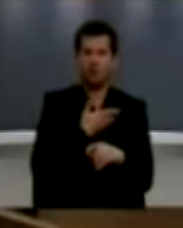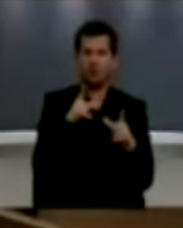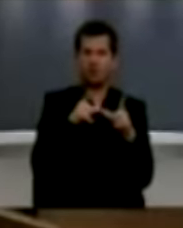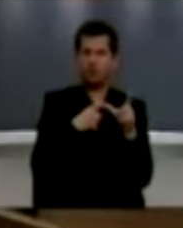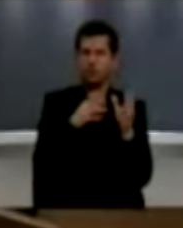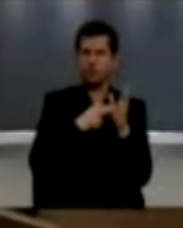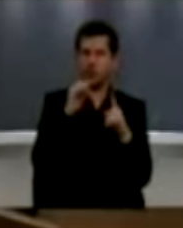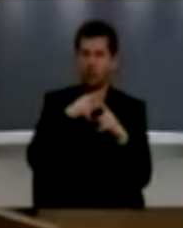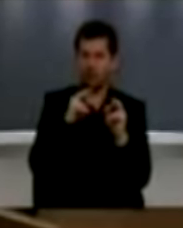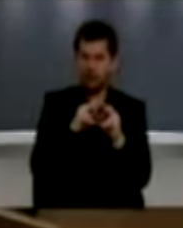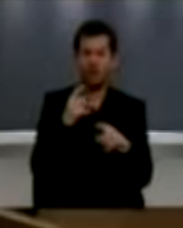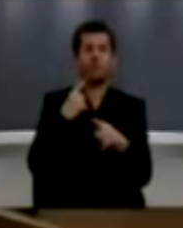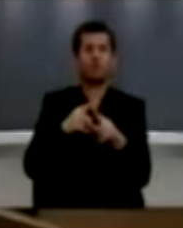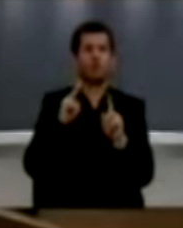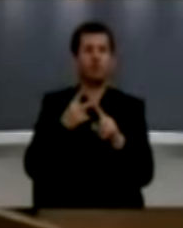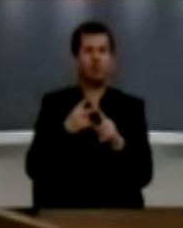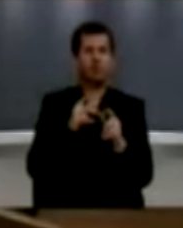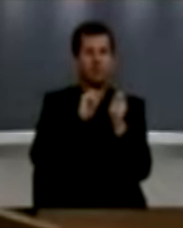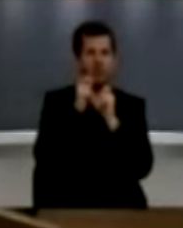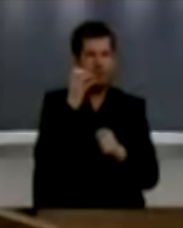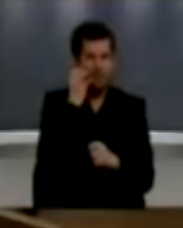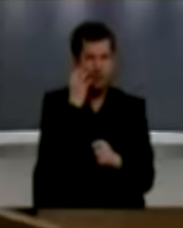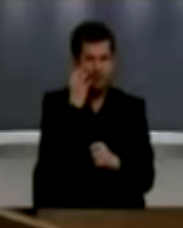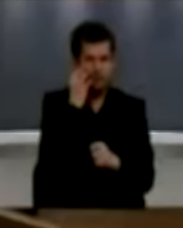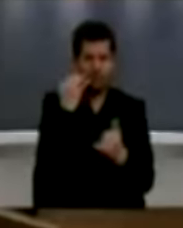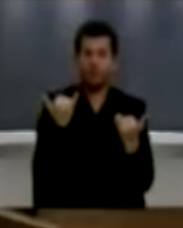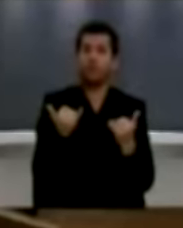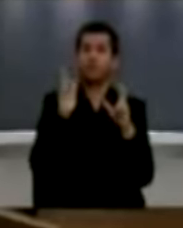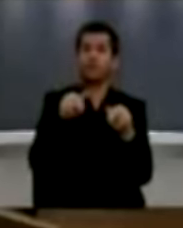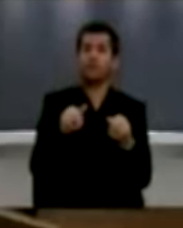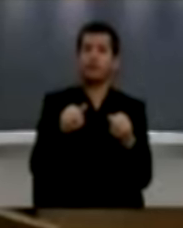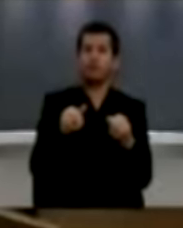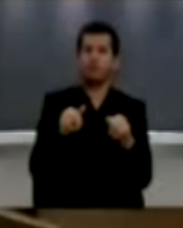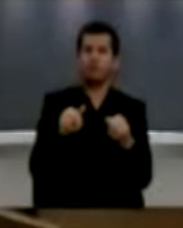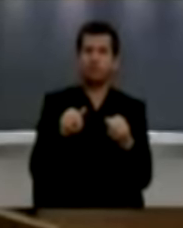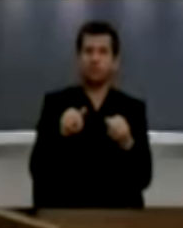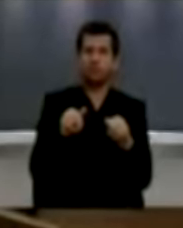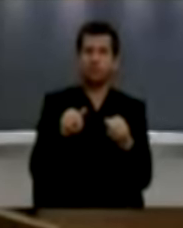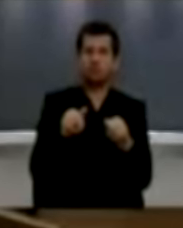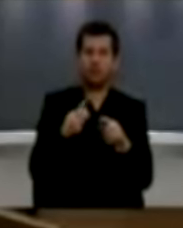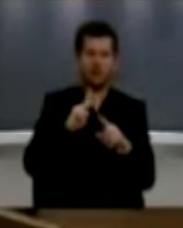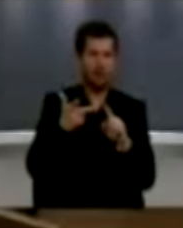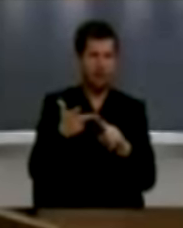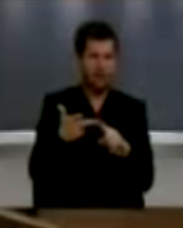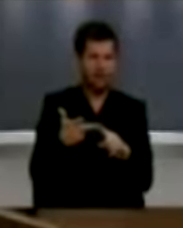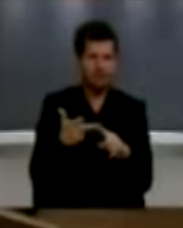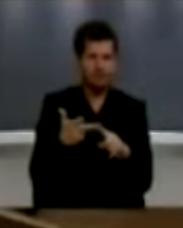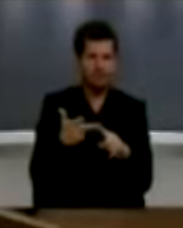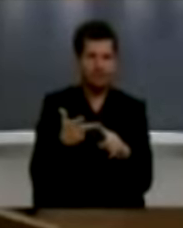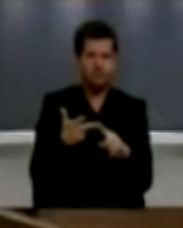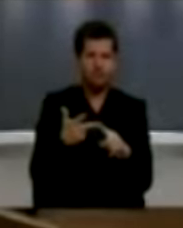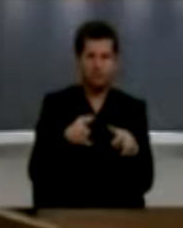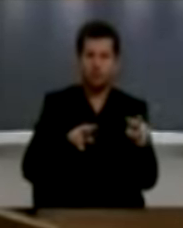akti i dytë është marveshja e Bruxellit. Sot mund të ndodhë suspendimi i pjesës 3 me